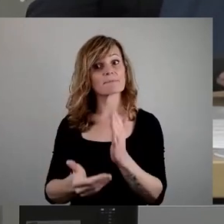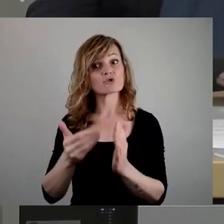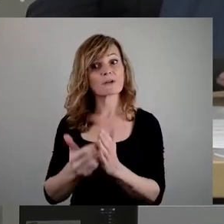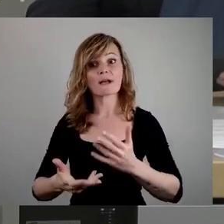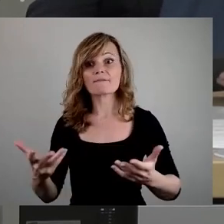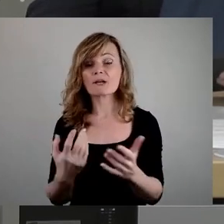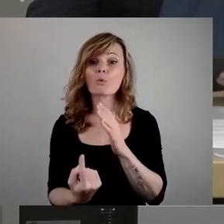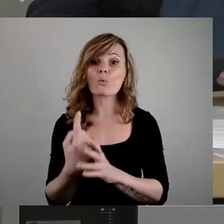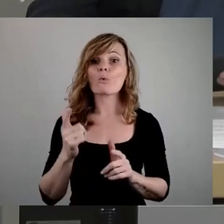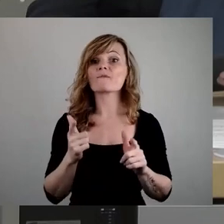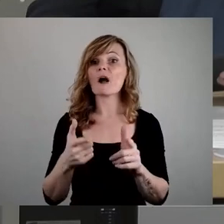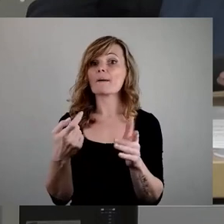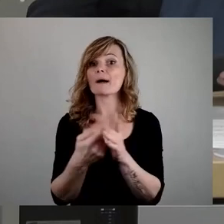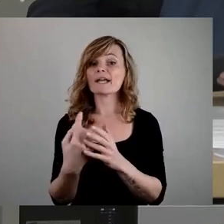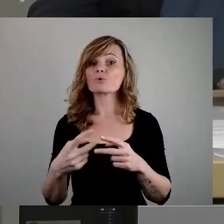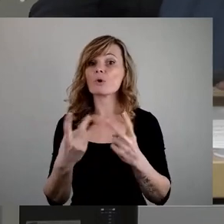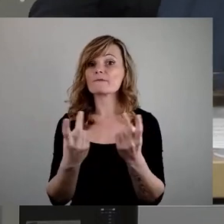Fahrpreise beim öffentlichen Nahverkehr.